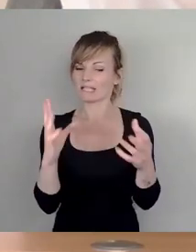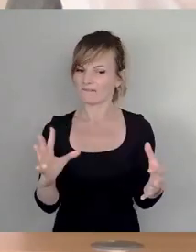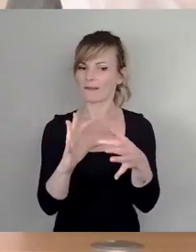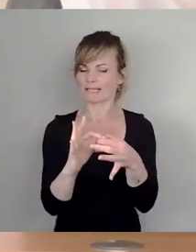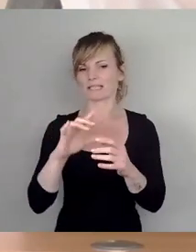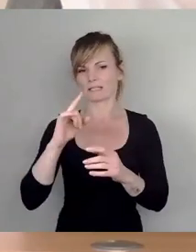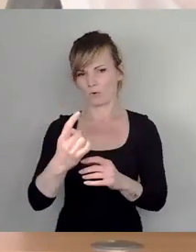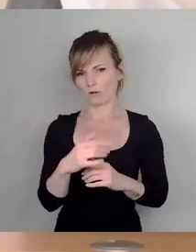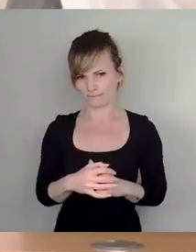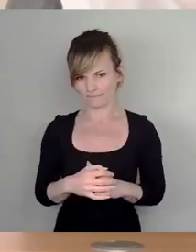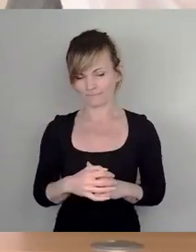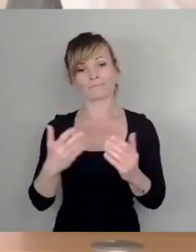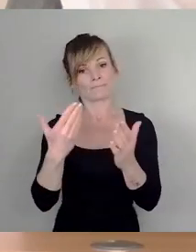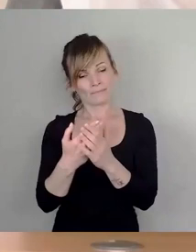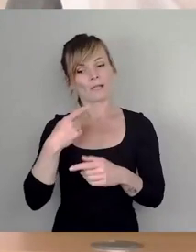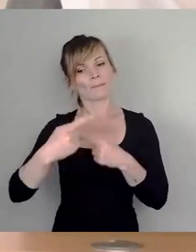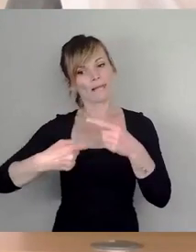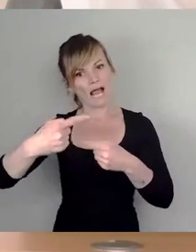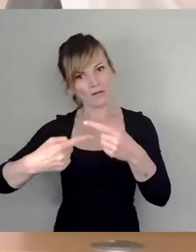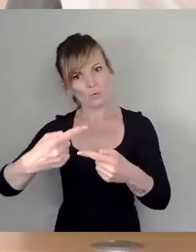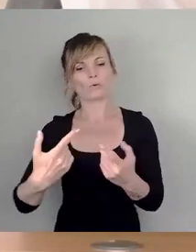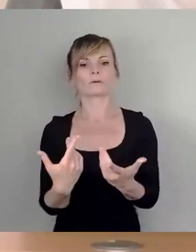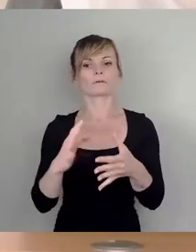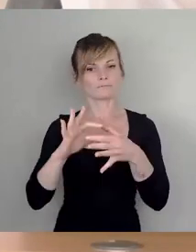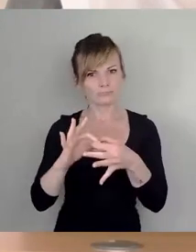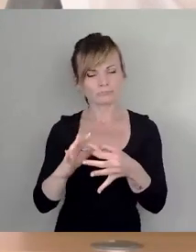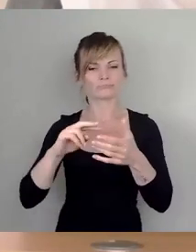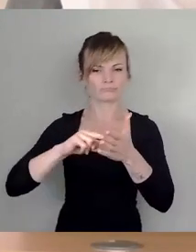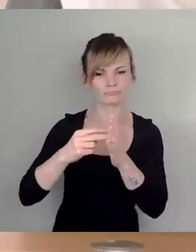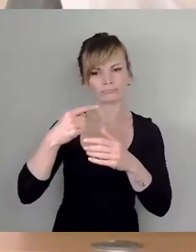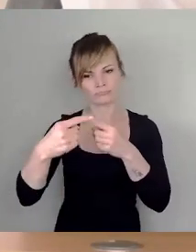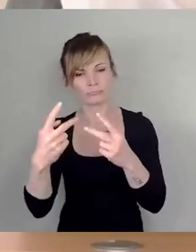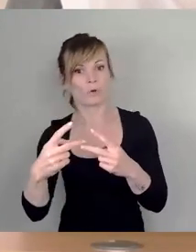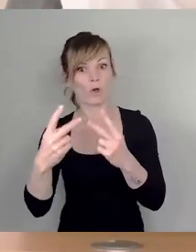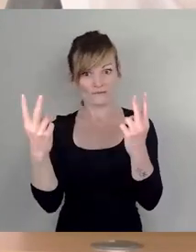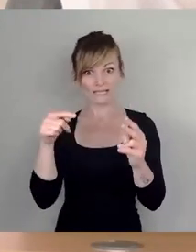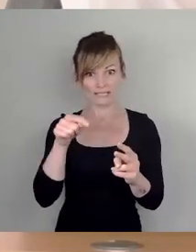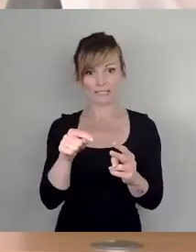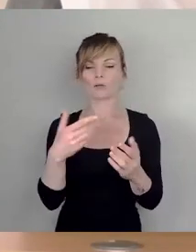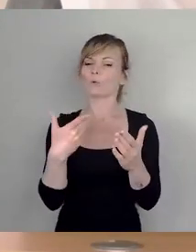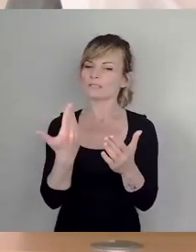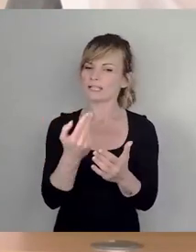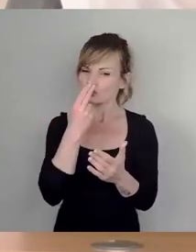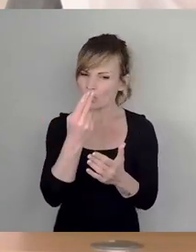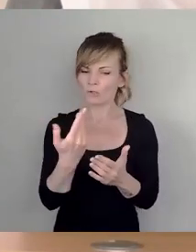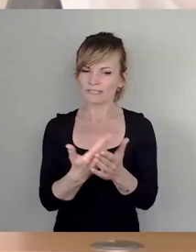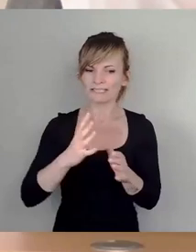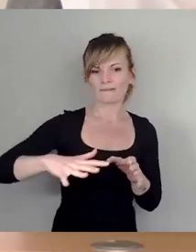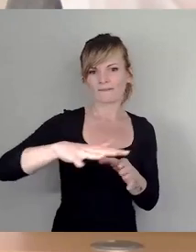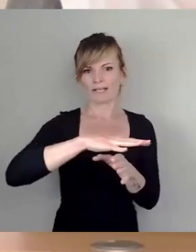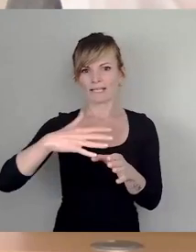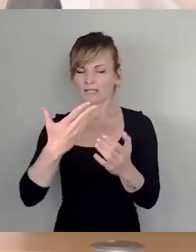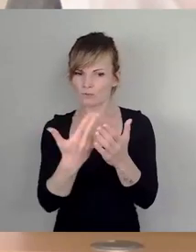öffentlichen Planungsprozess zusammen diese Flächen so entwickeln können, dass es interessant und spannend für Jung und Alt ist,